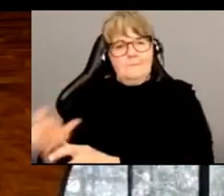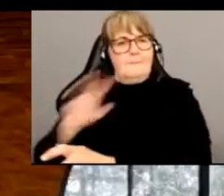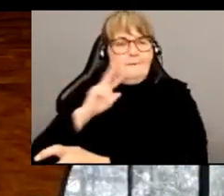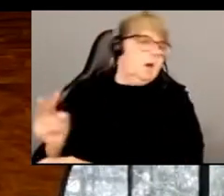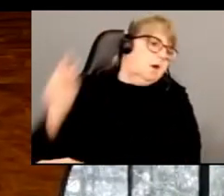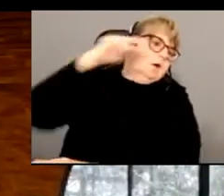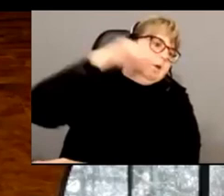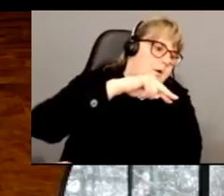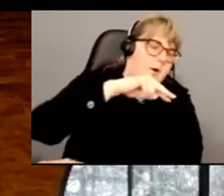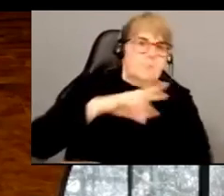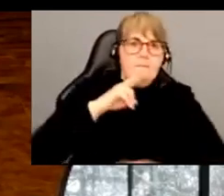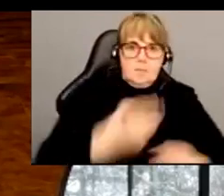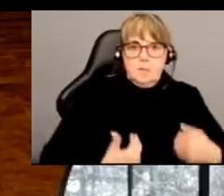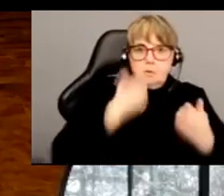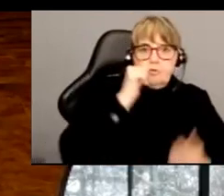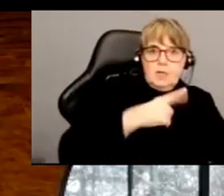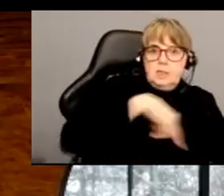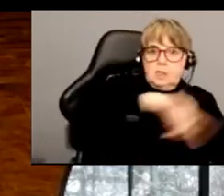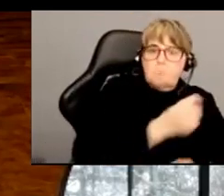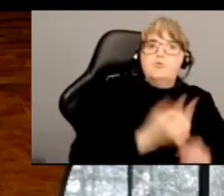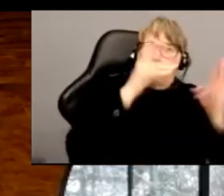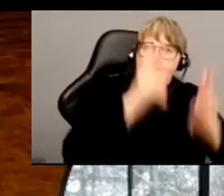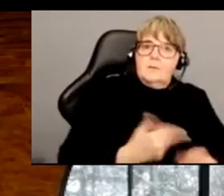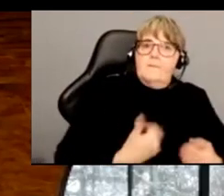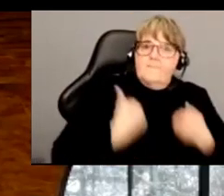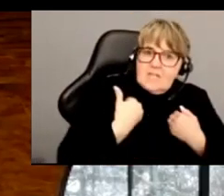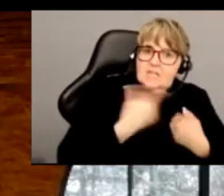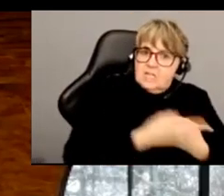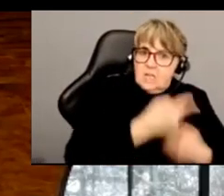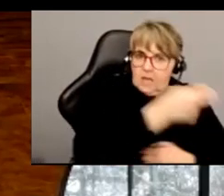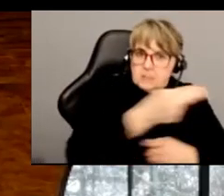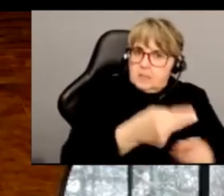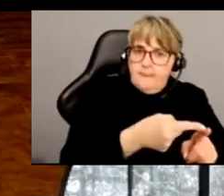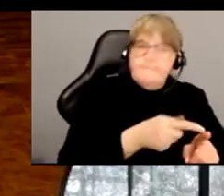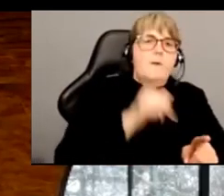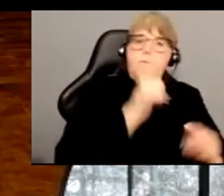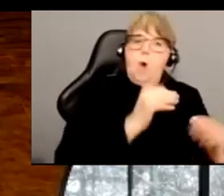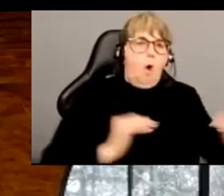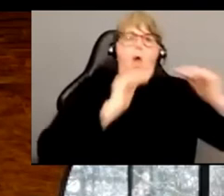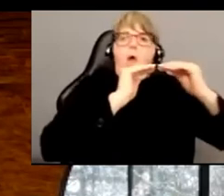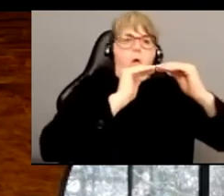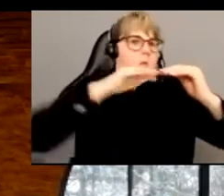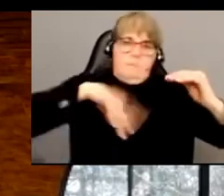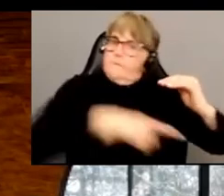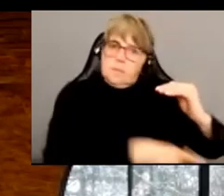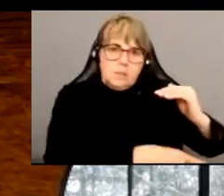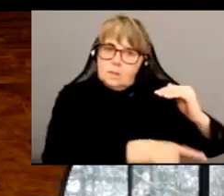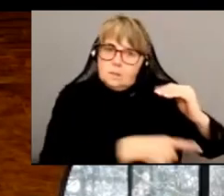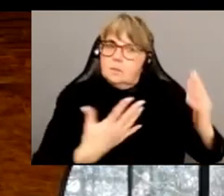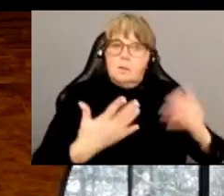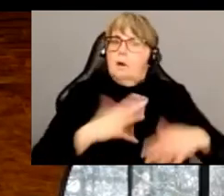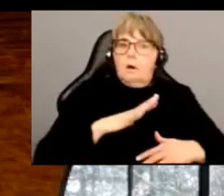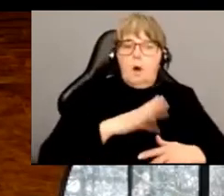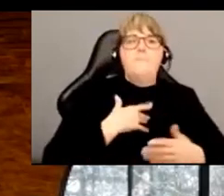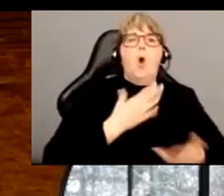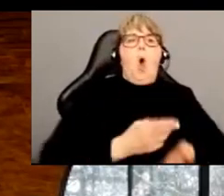vraiment s'intéresser au fait que c'est une réalité vécue par des millions de personnes qui sont loin de pouvoir jouir d'une égalité, d'avoir accès aux mêmes